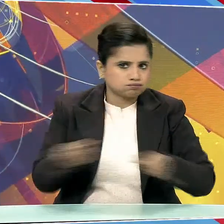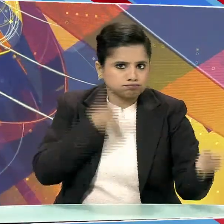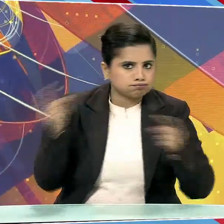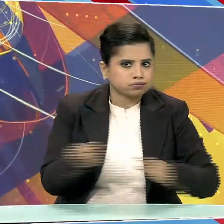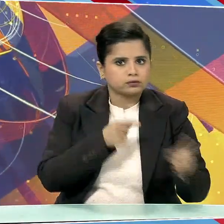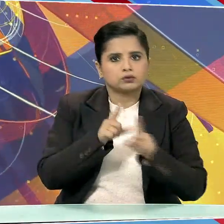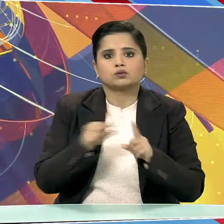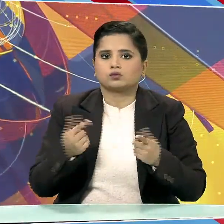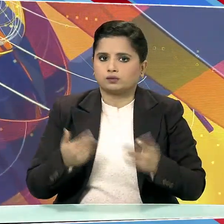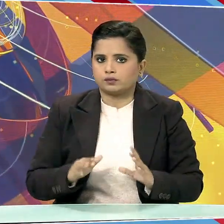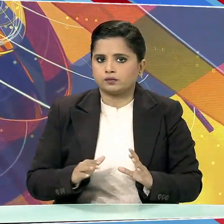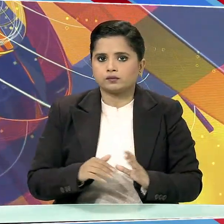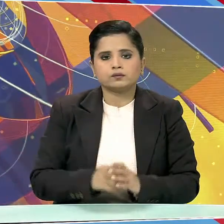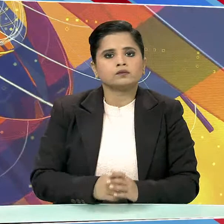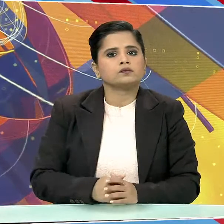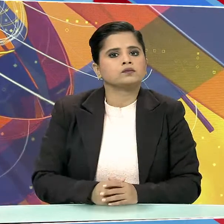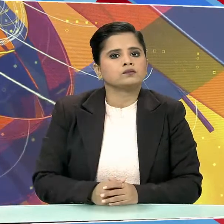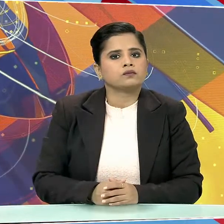है।